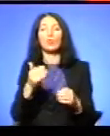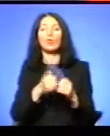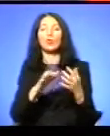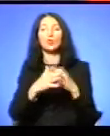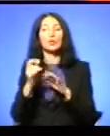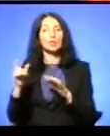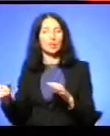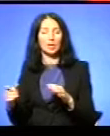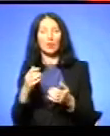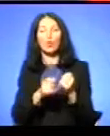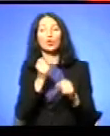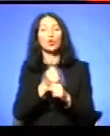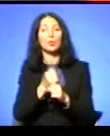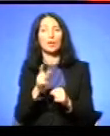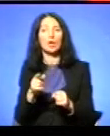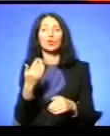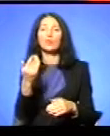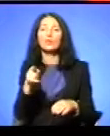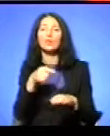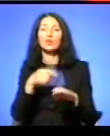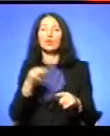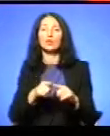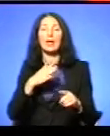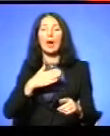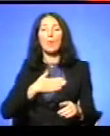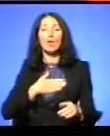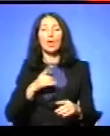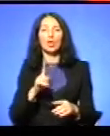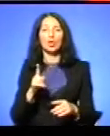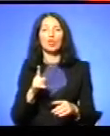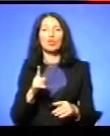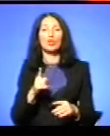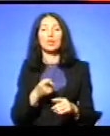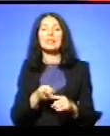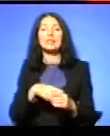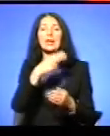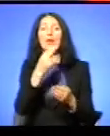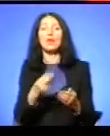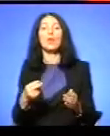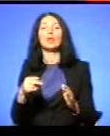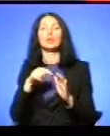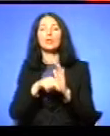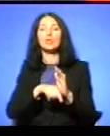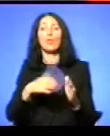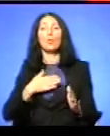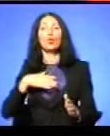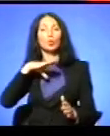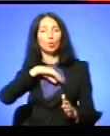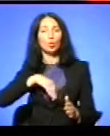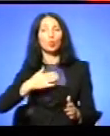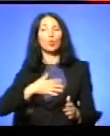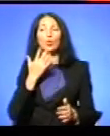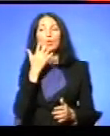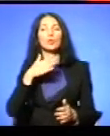кожного робітника Щоб він відчував, що це моє, що цей кольор символізує мою душу, мою націю, мою